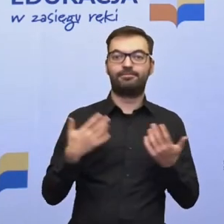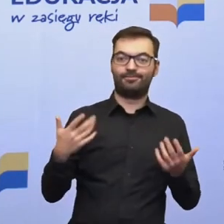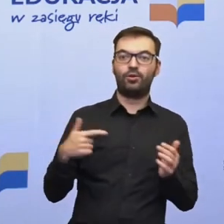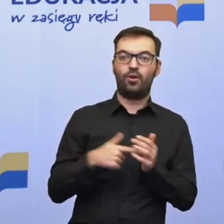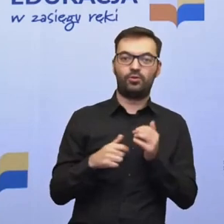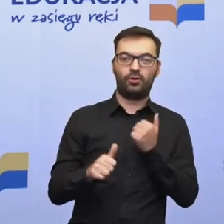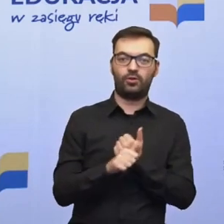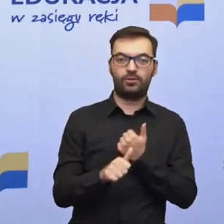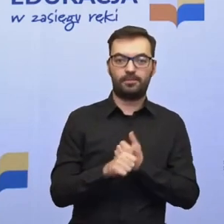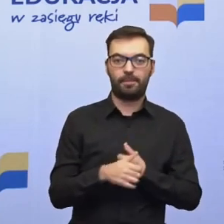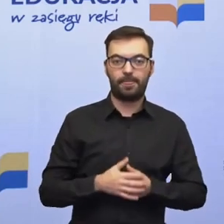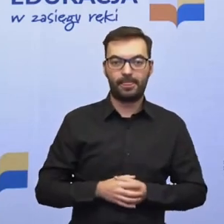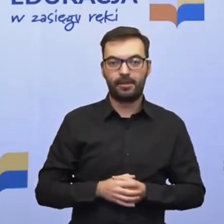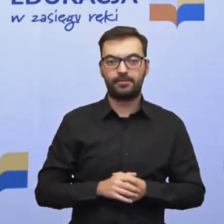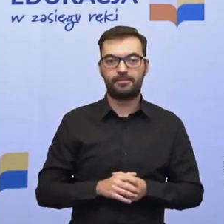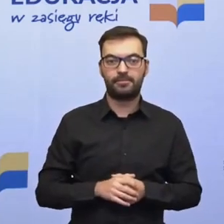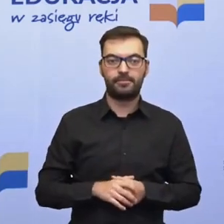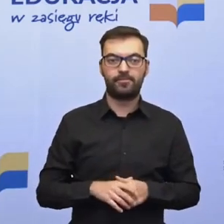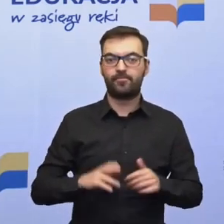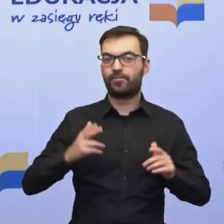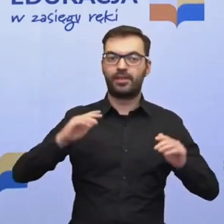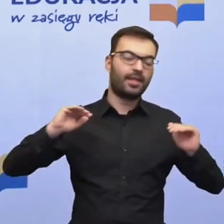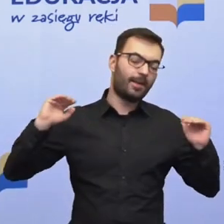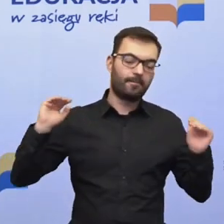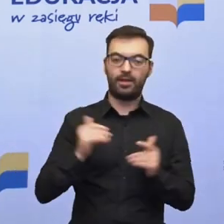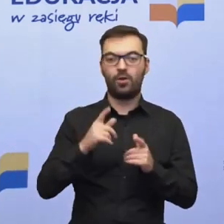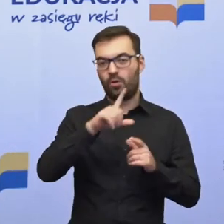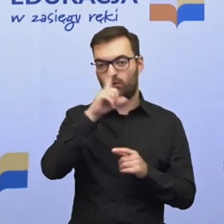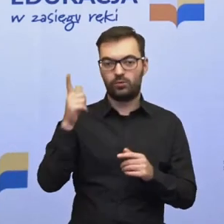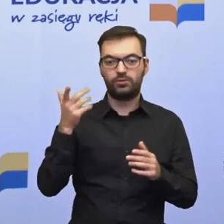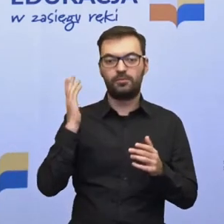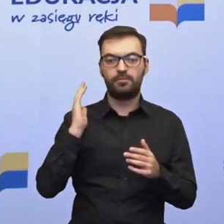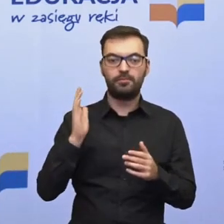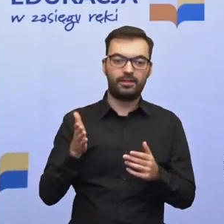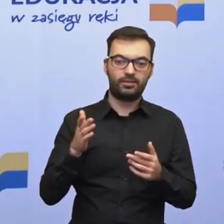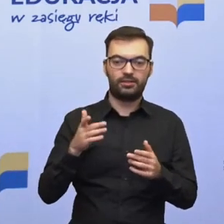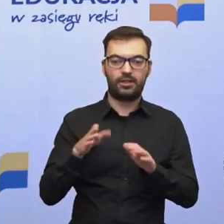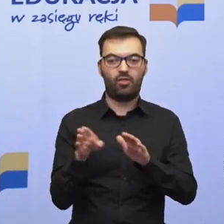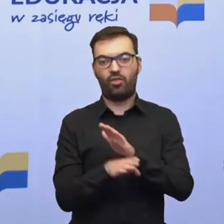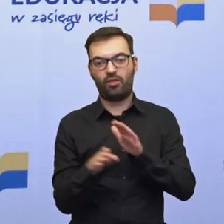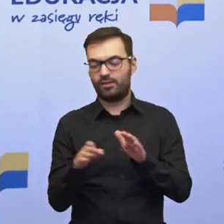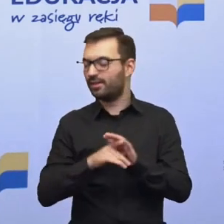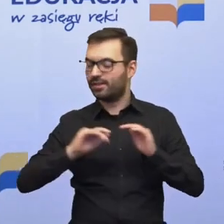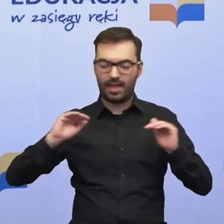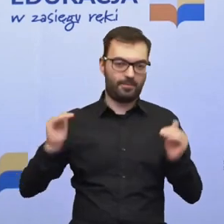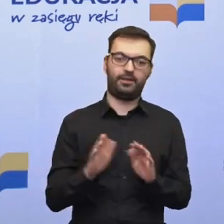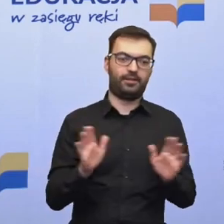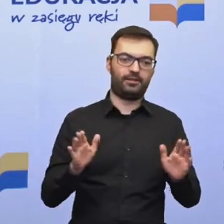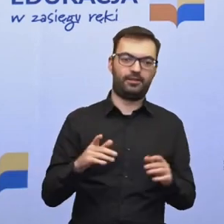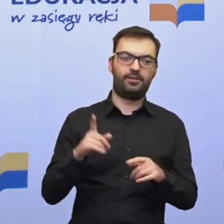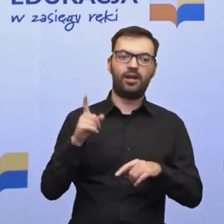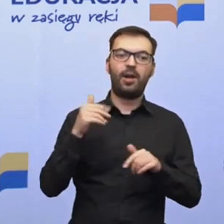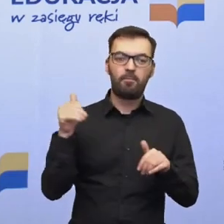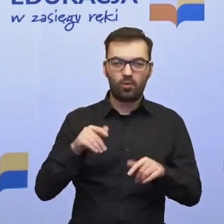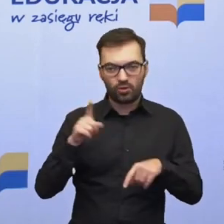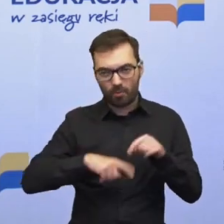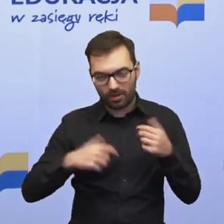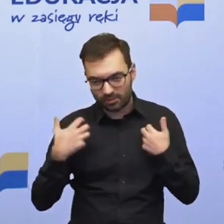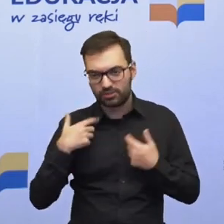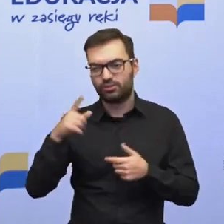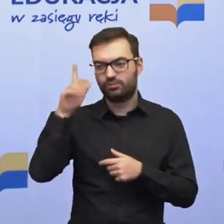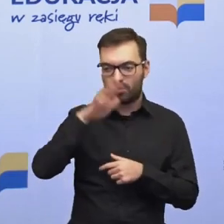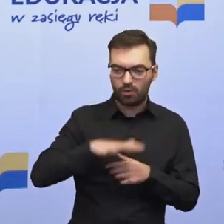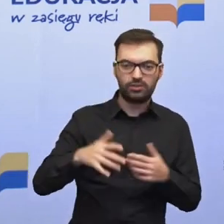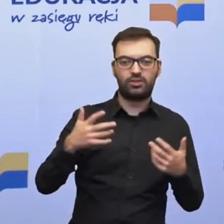należy rozumieć włączenie, żeby jak najmniej osób było na marginesie normalnego życia zawodowego, rodzinnego i